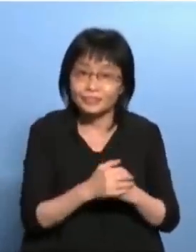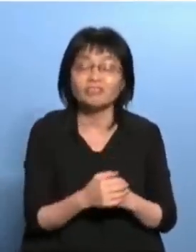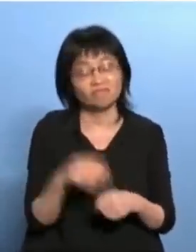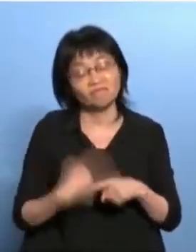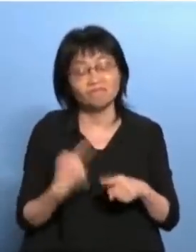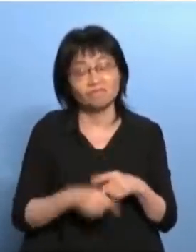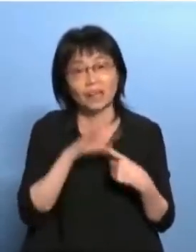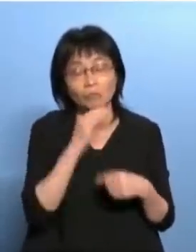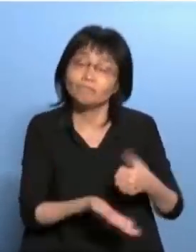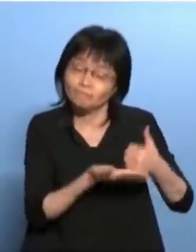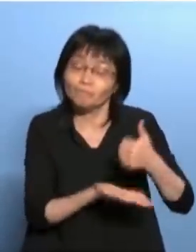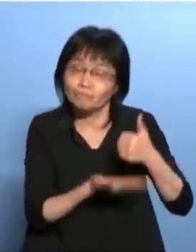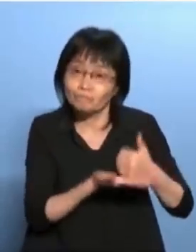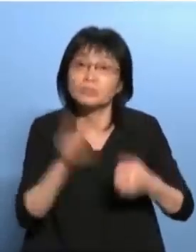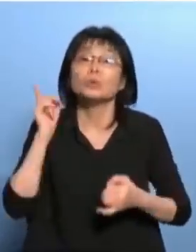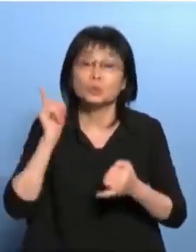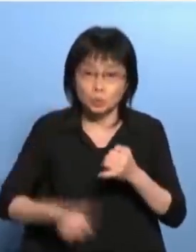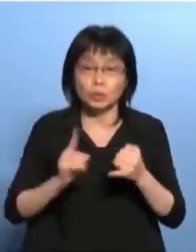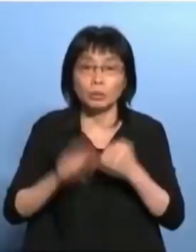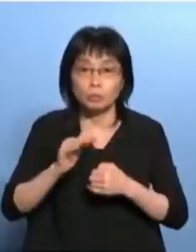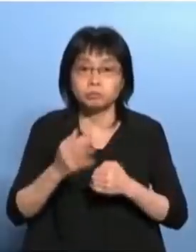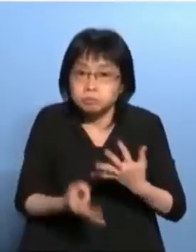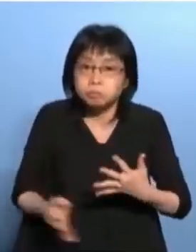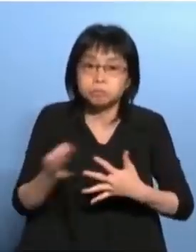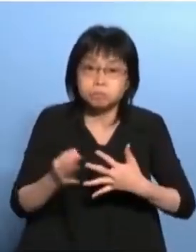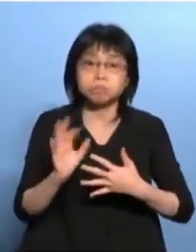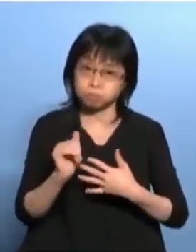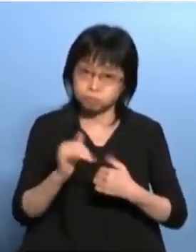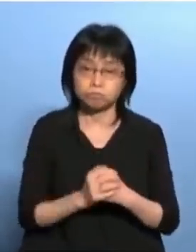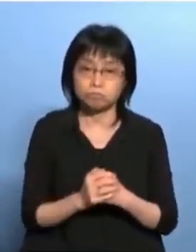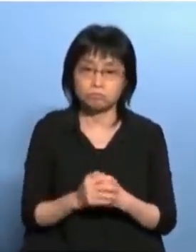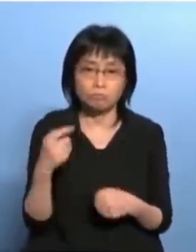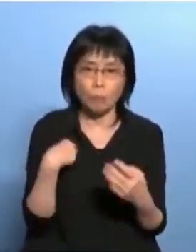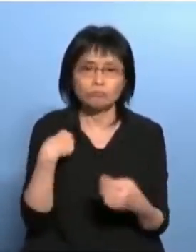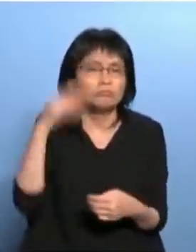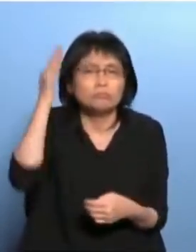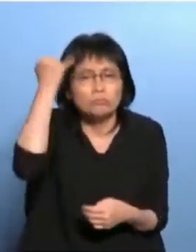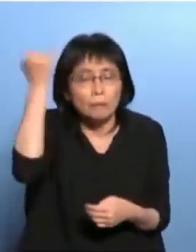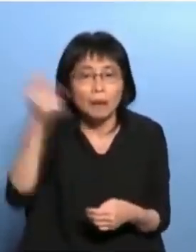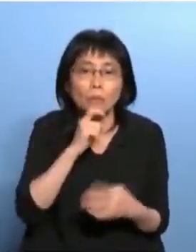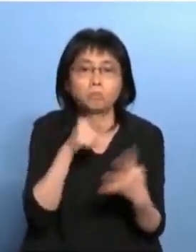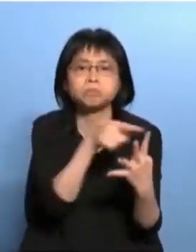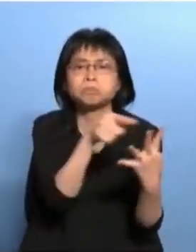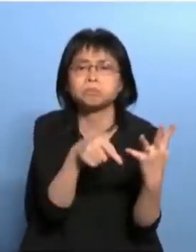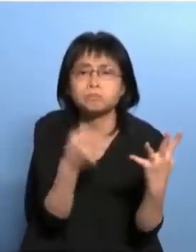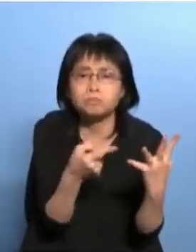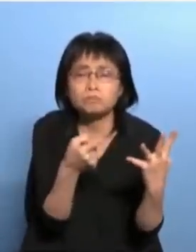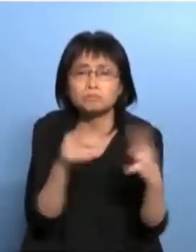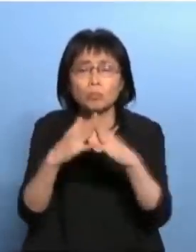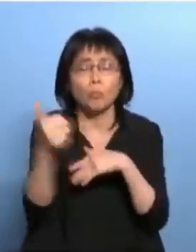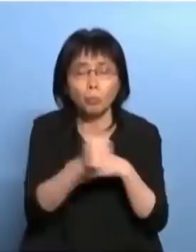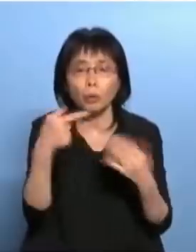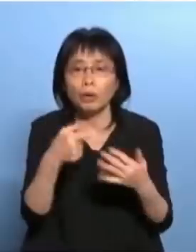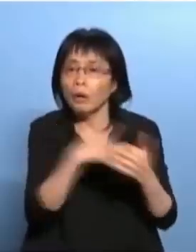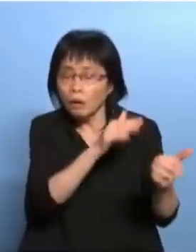财的但是我都不明确那四个被人炒那四个其实都你知道有网刘光华那些钱文贤都被人